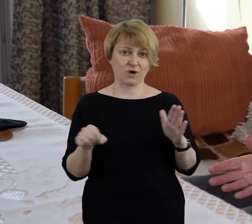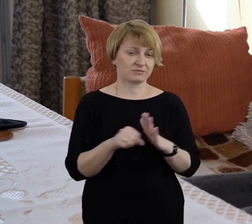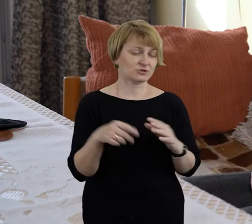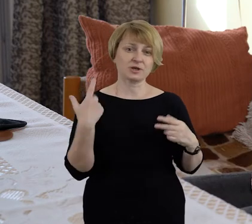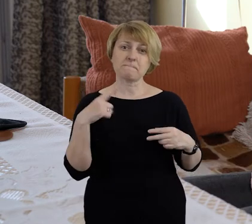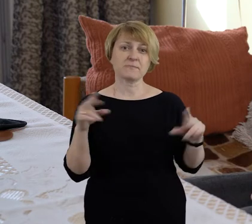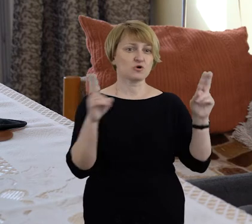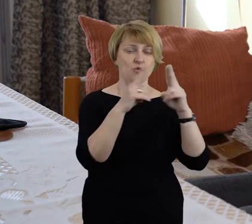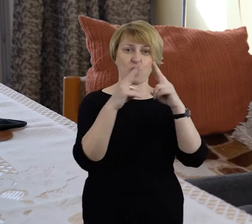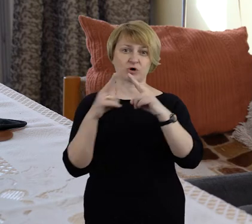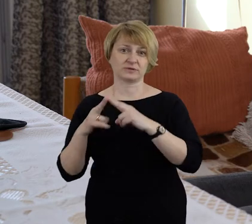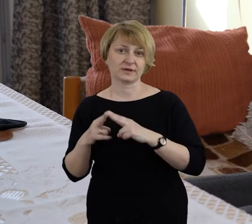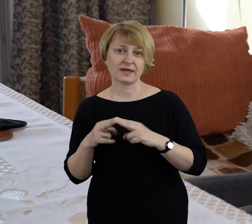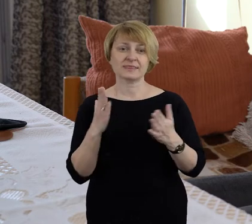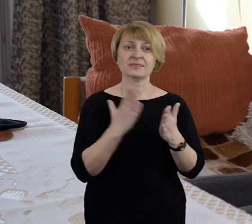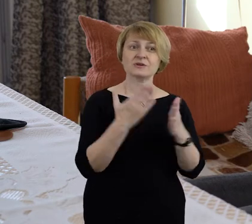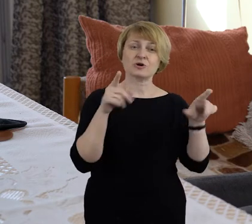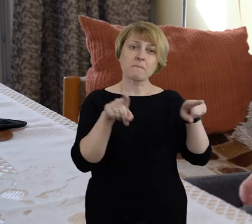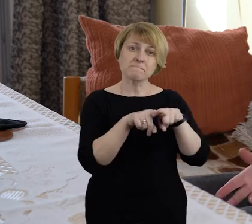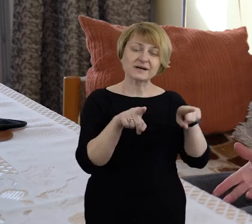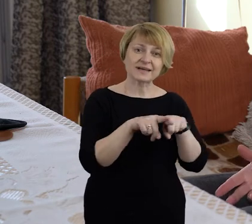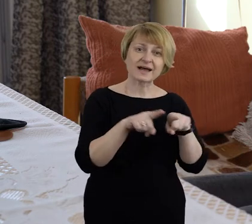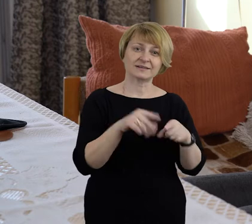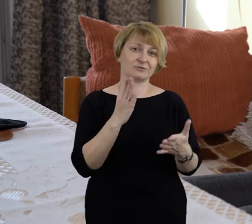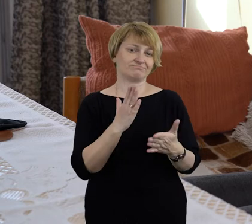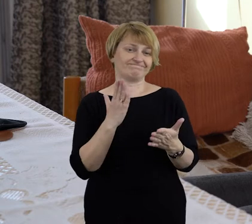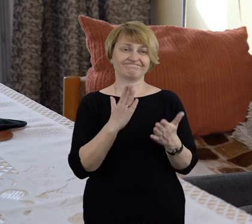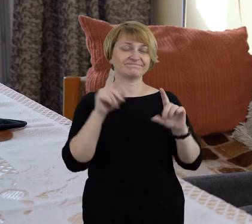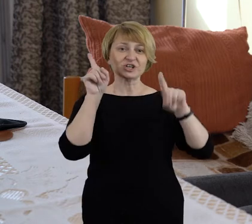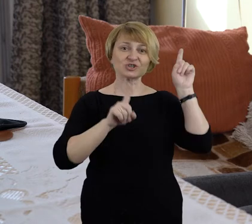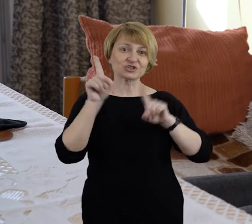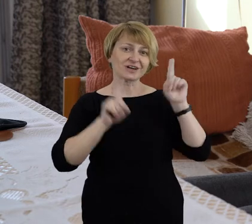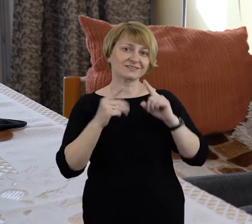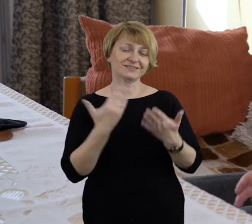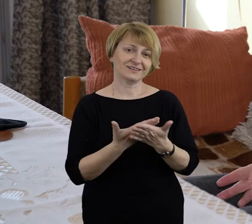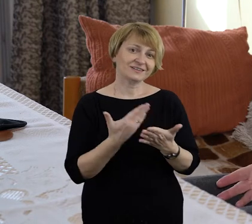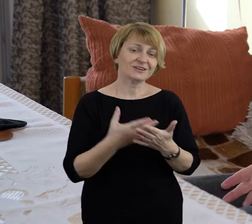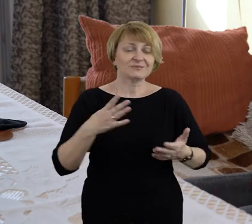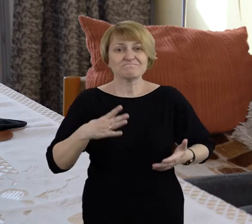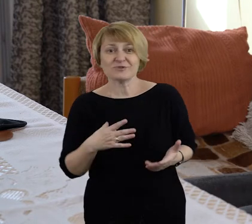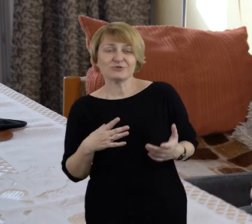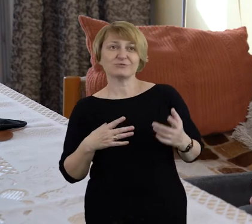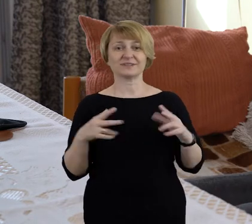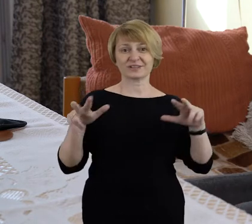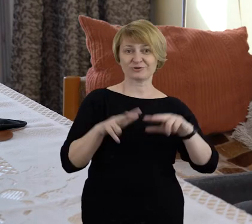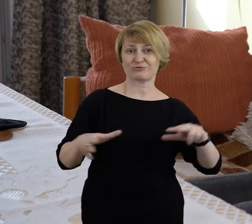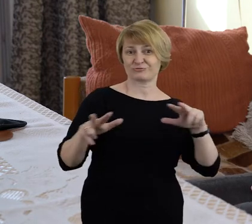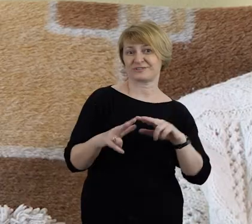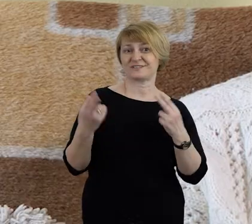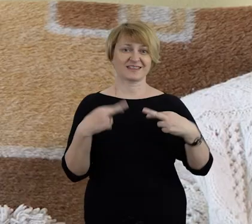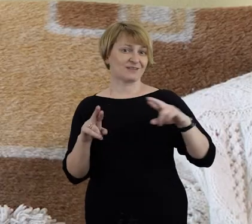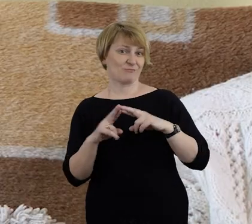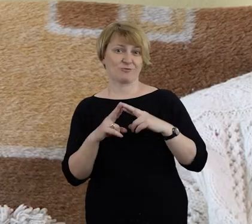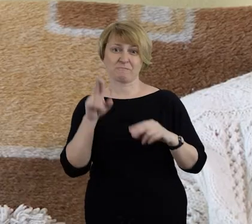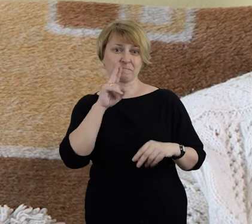kontaktów. Najwyżej z bratem, ale to rzadko, bo takie animozie rodzinne